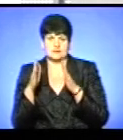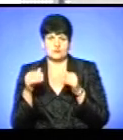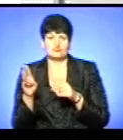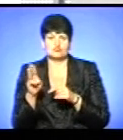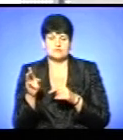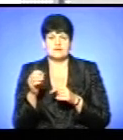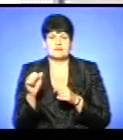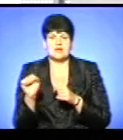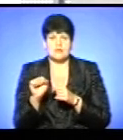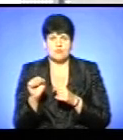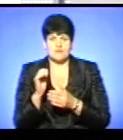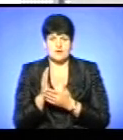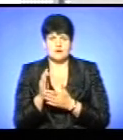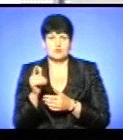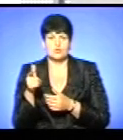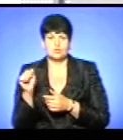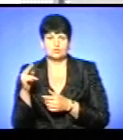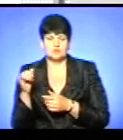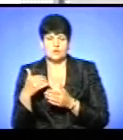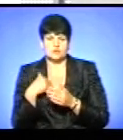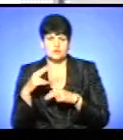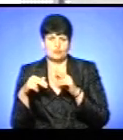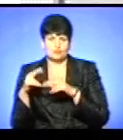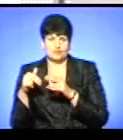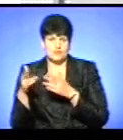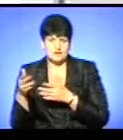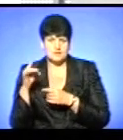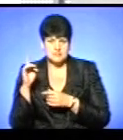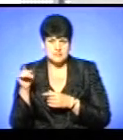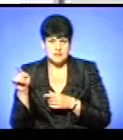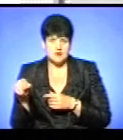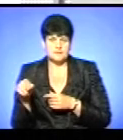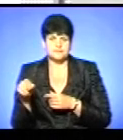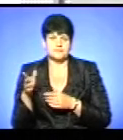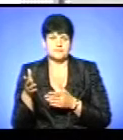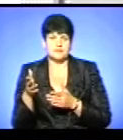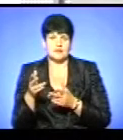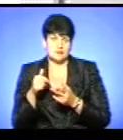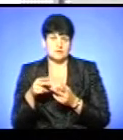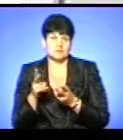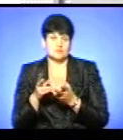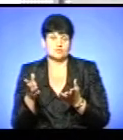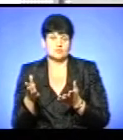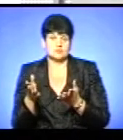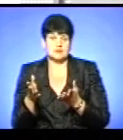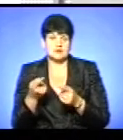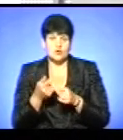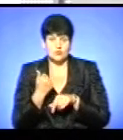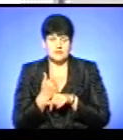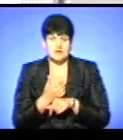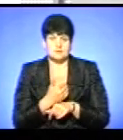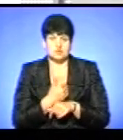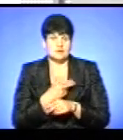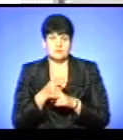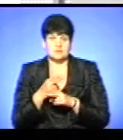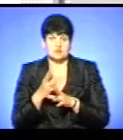Шумщині, є в Теребовлі. Зараз Гуда хоче відбудувати. Ми знаємо цей етап, розумієте, іде на ЗУС, розумієте. Саме головне, бажання, щоб не